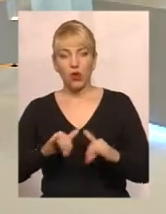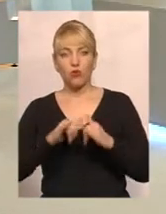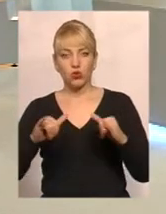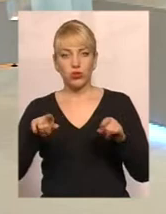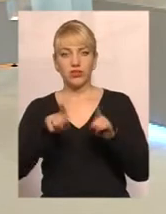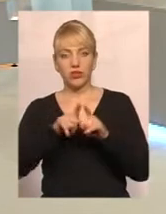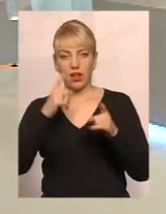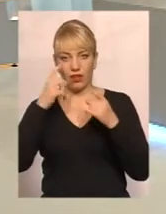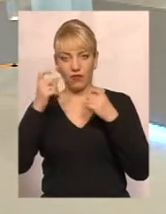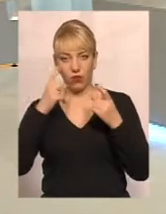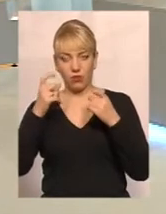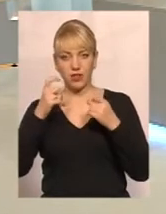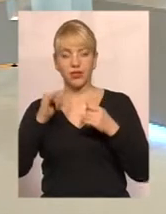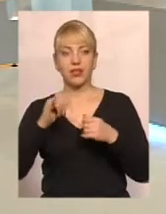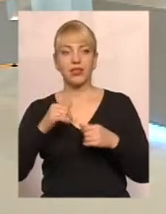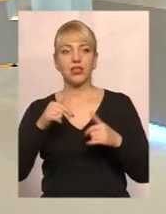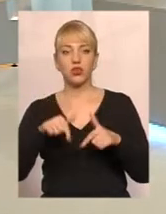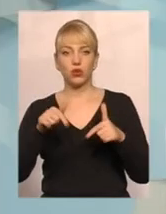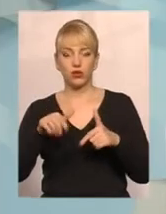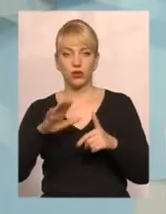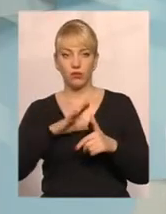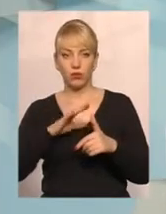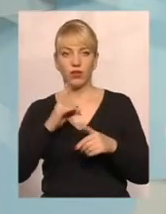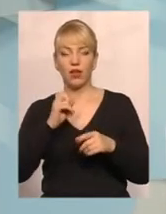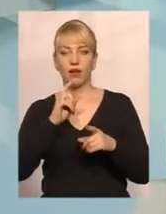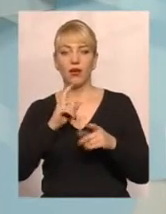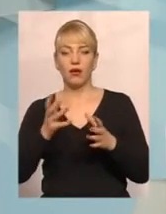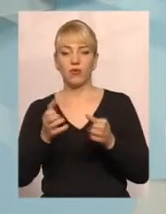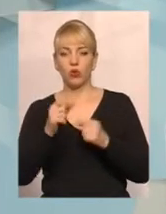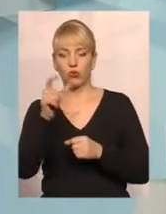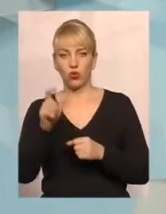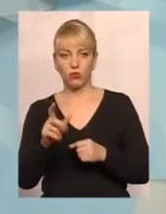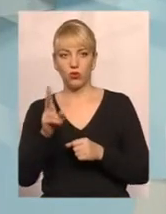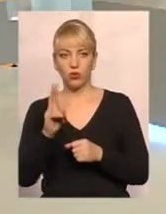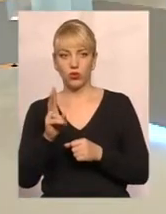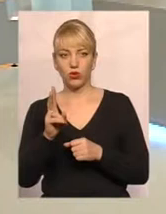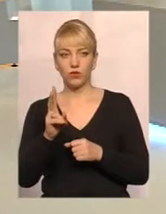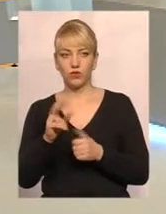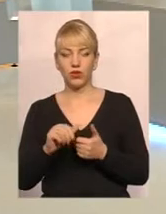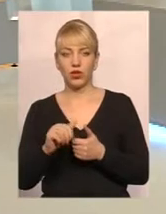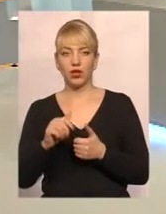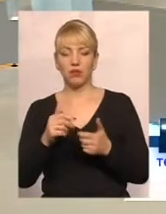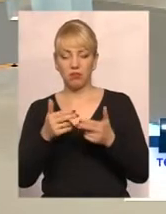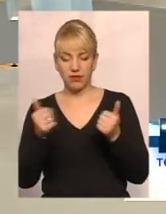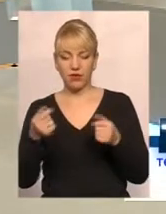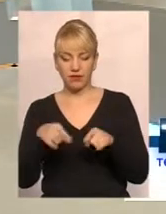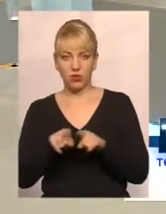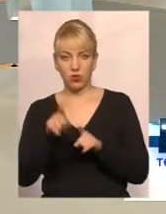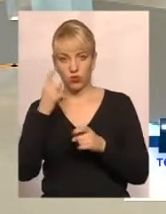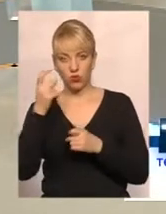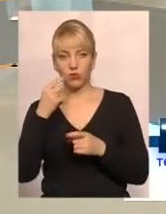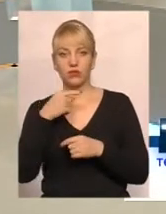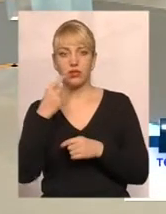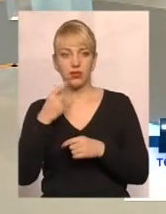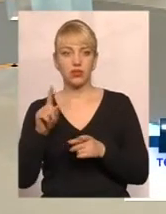така інформація. До речі, сьогодні я був на прийомі громадянин, який, зокрема, підтвердив таку інформацію, зазначив